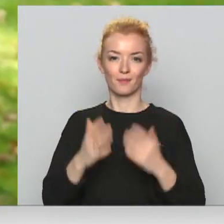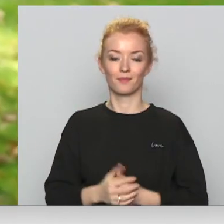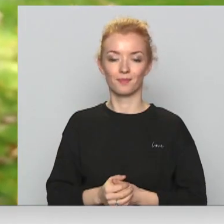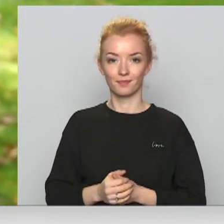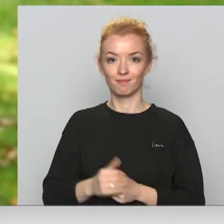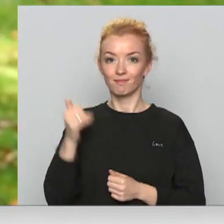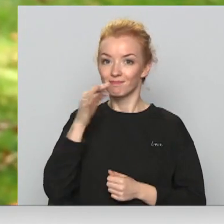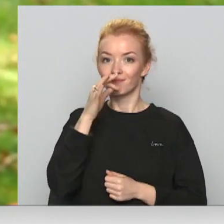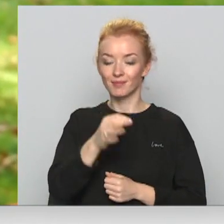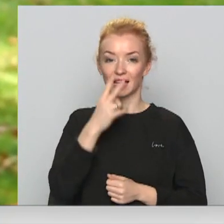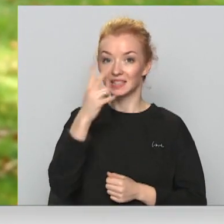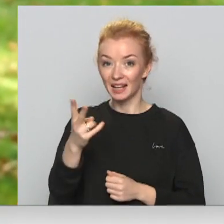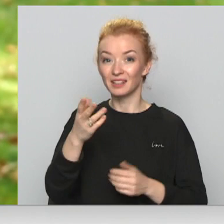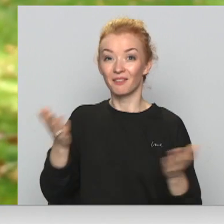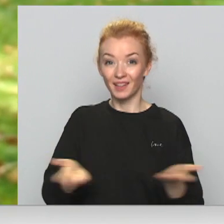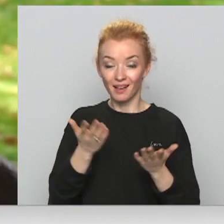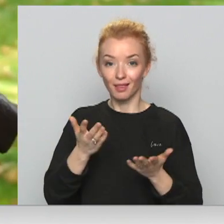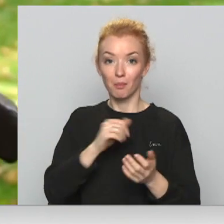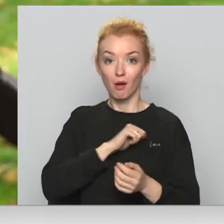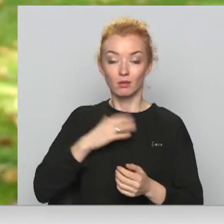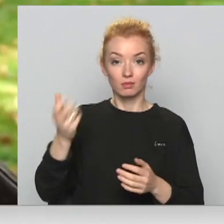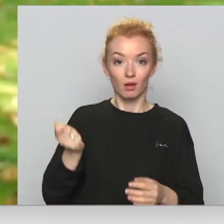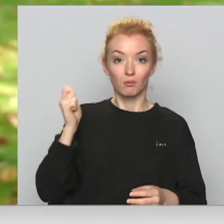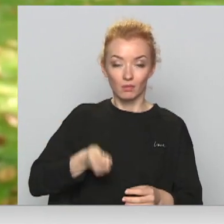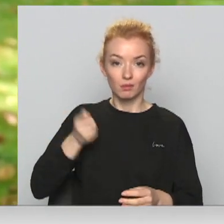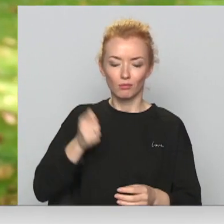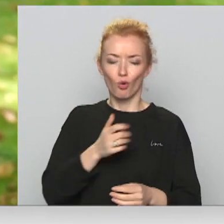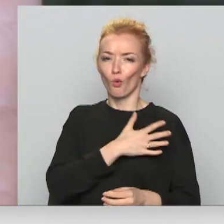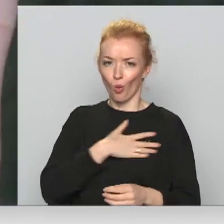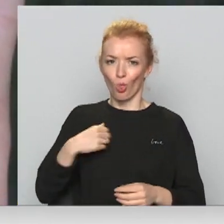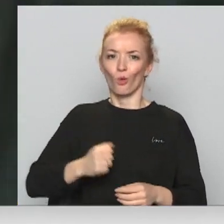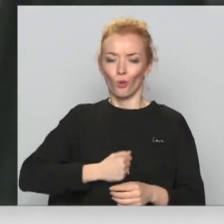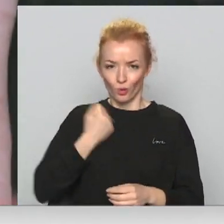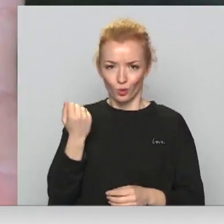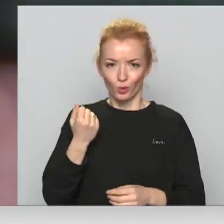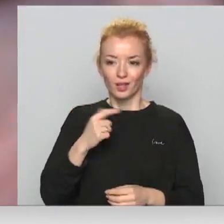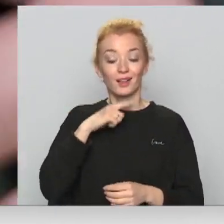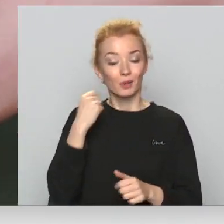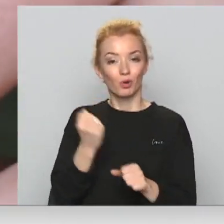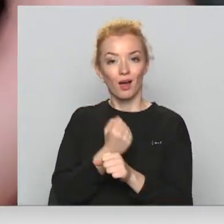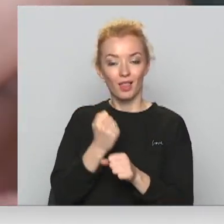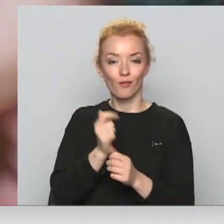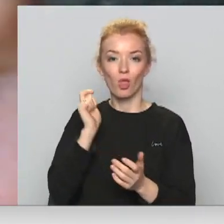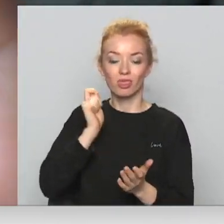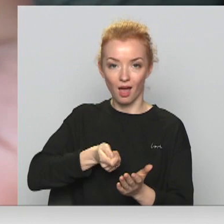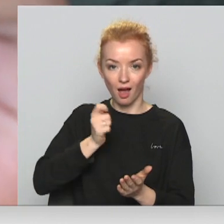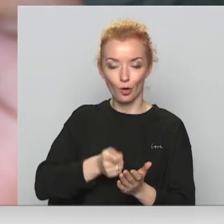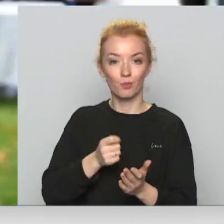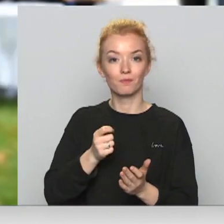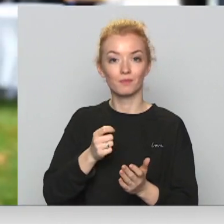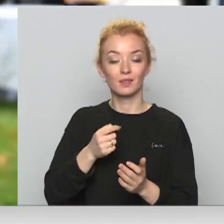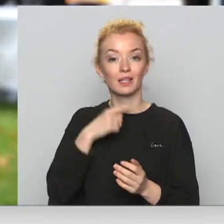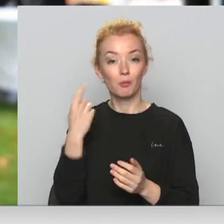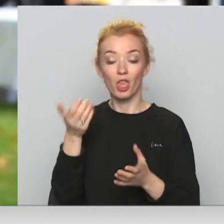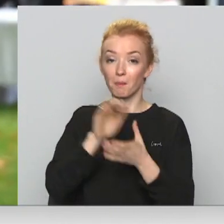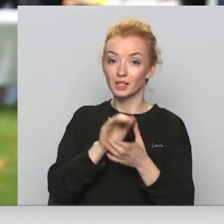Izskatījās ļoti viegli, bet tad, paņēma rokāši šito tev un citu, tad ir ļoti trūti. Gribēju uztaisīt nāku viņu. Lai iepazīt viņu kultūru,